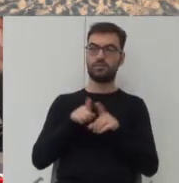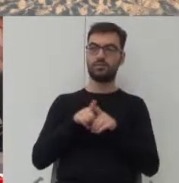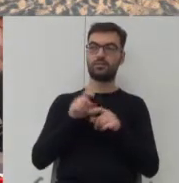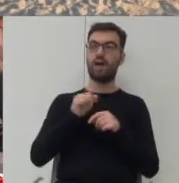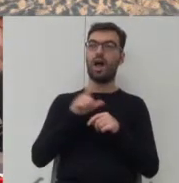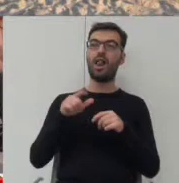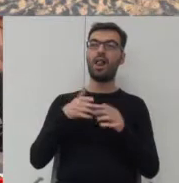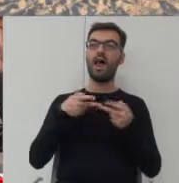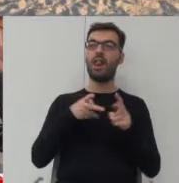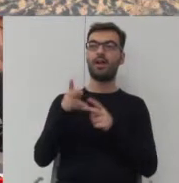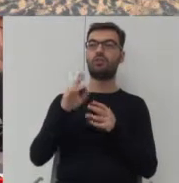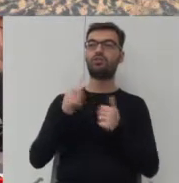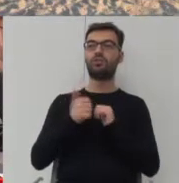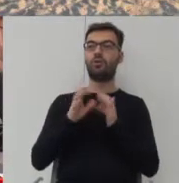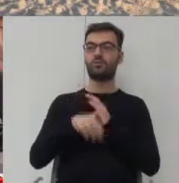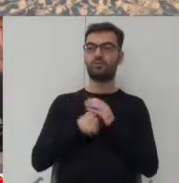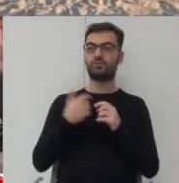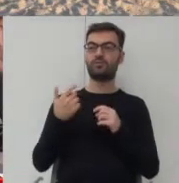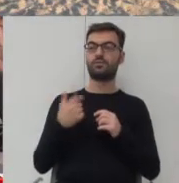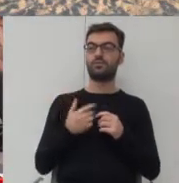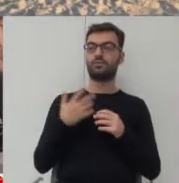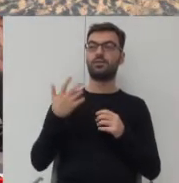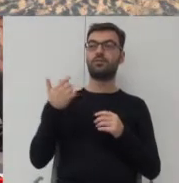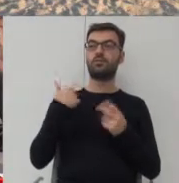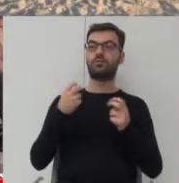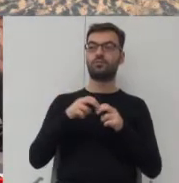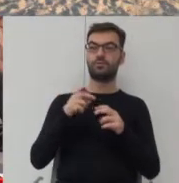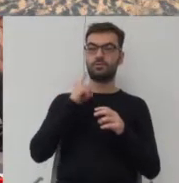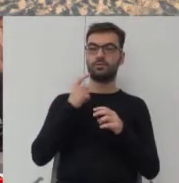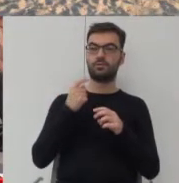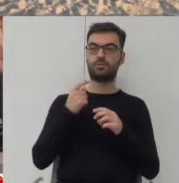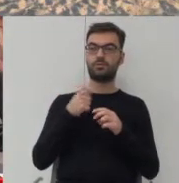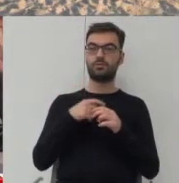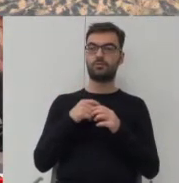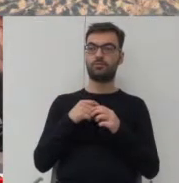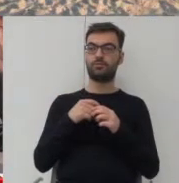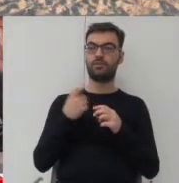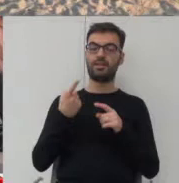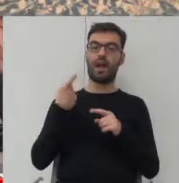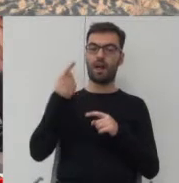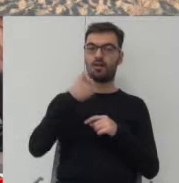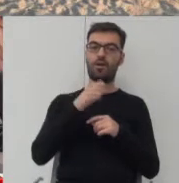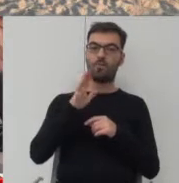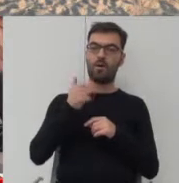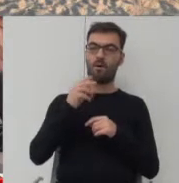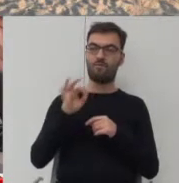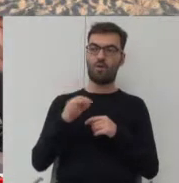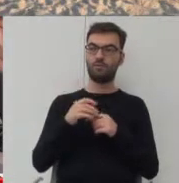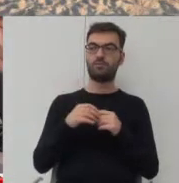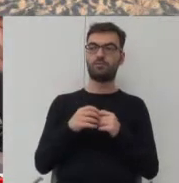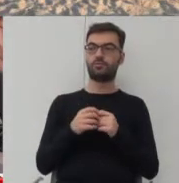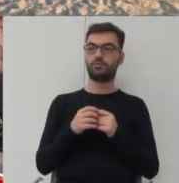Sportów Miejskich, która powstała, takie miejsce wielofunkcyjne, które powstało w dosyć odległej lokalizacji na Bemowie, gdzie